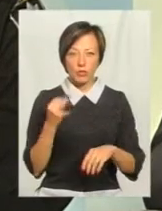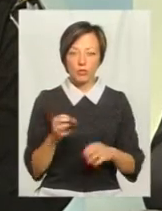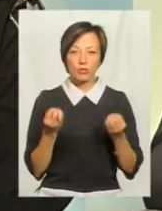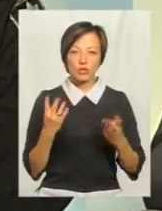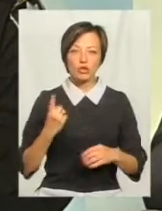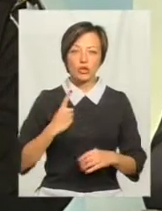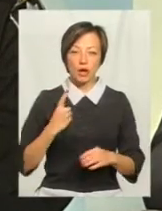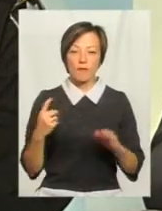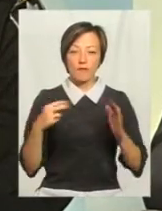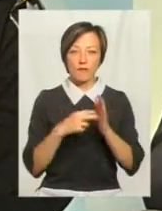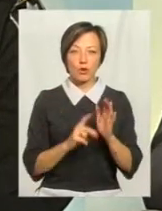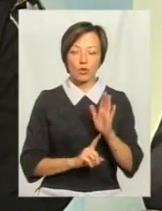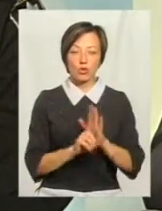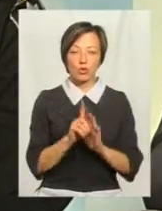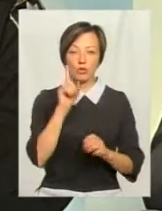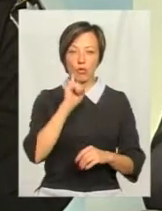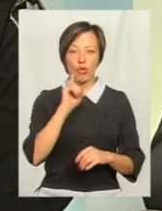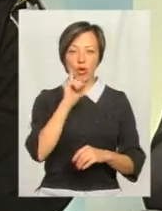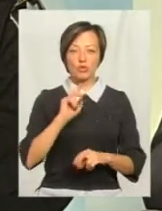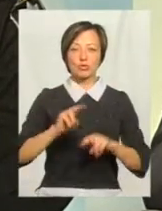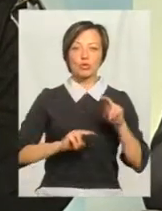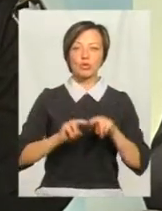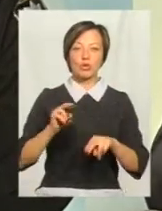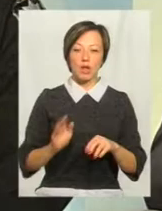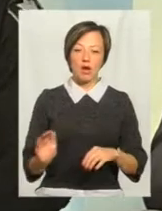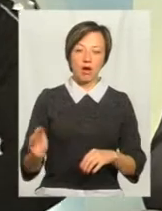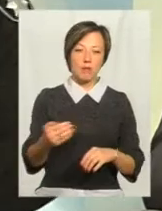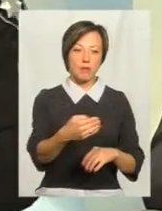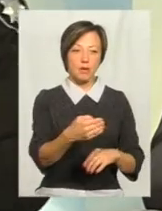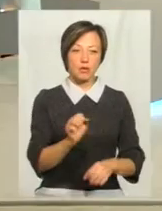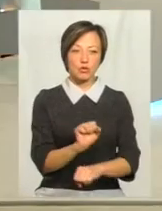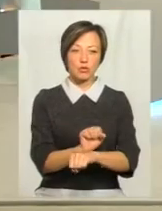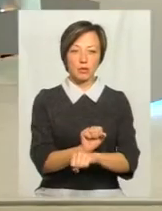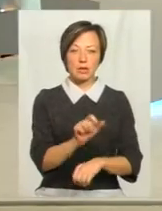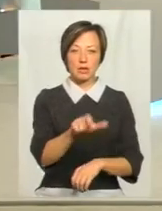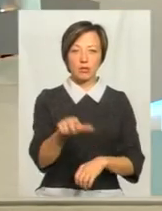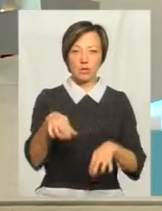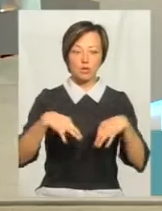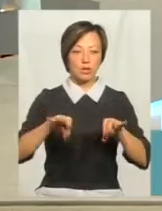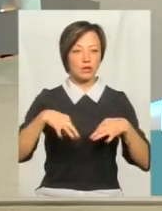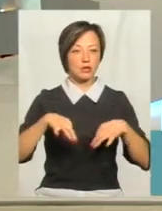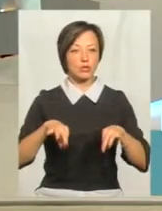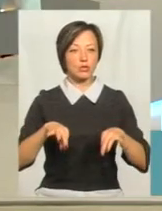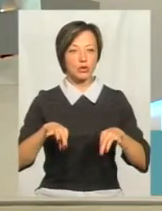чекаємо його включення, поки збудують кармани для зупинки громадського транспорту